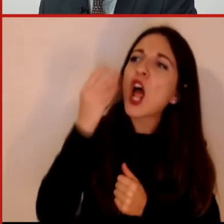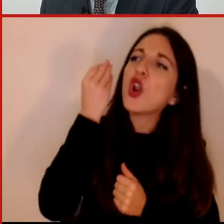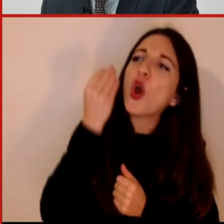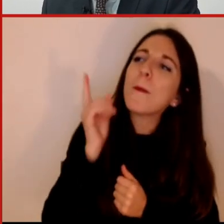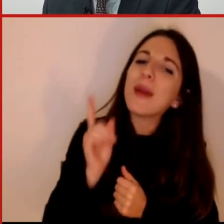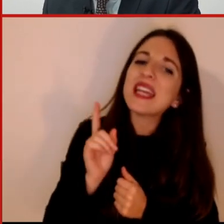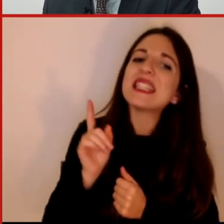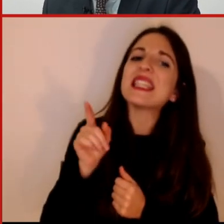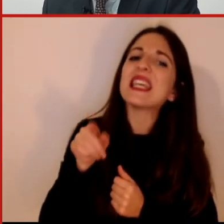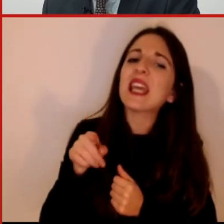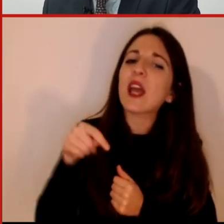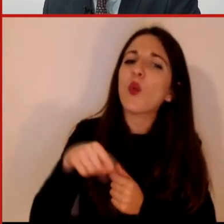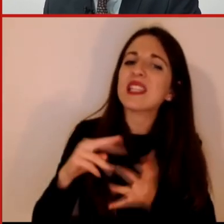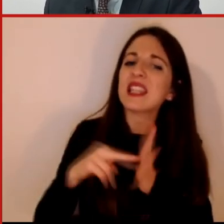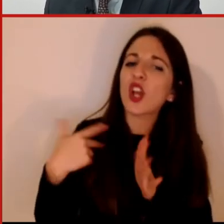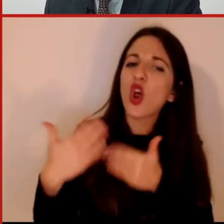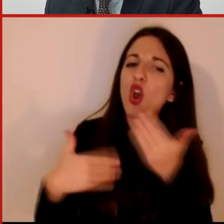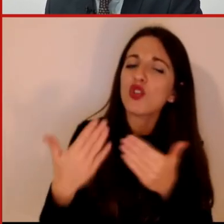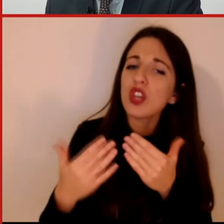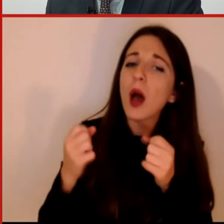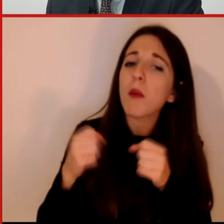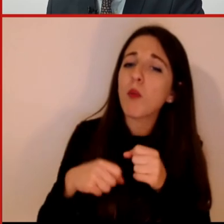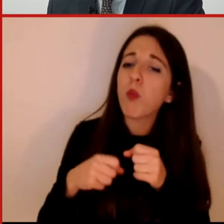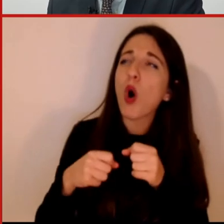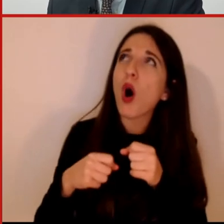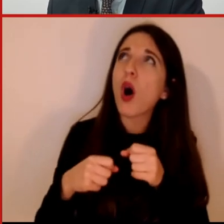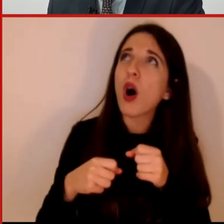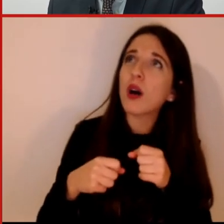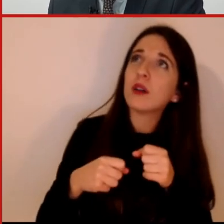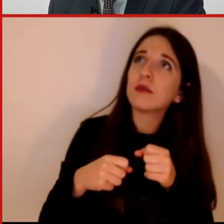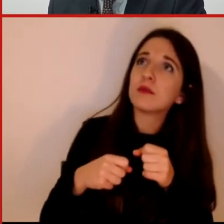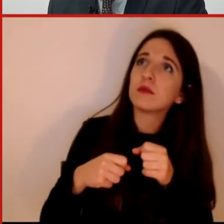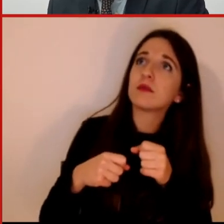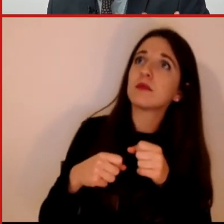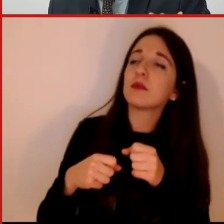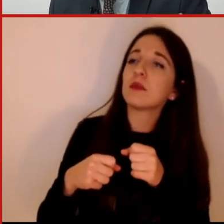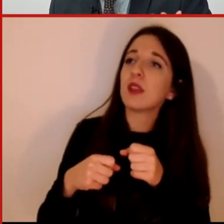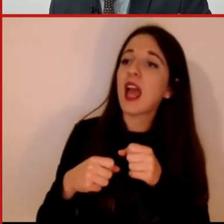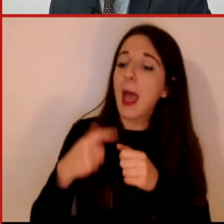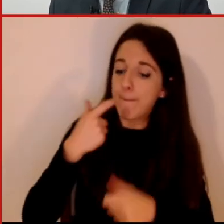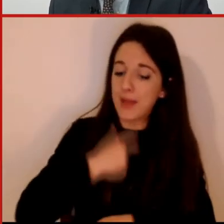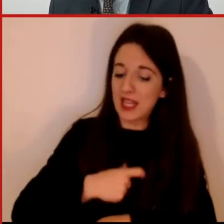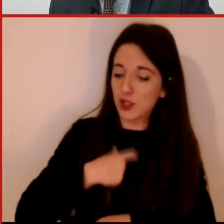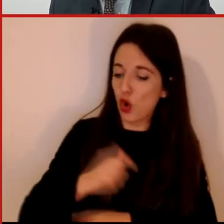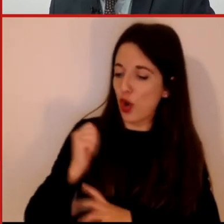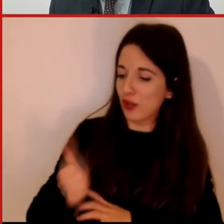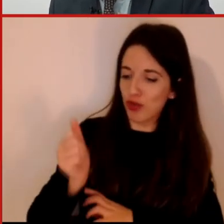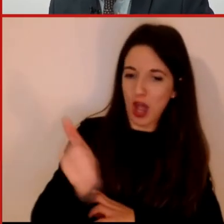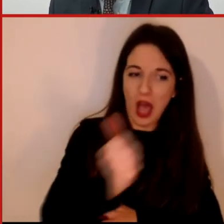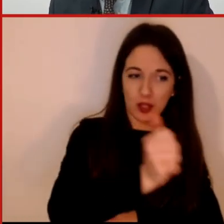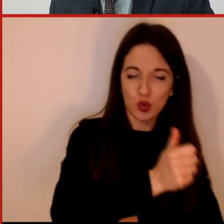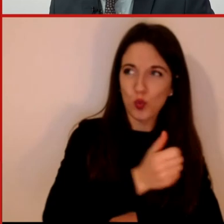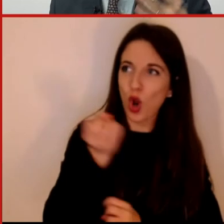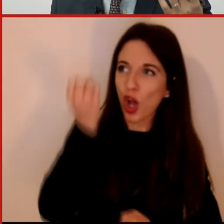non rischia più a far emergere l'estro personale di ogni singolo individuo e che quindi non possa far emergere più la